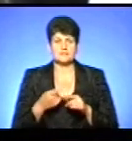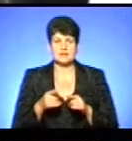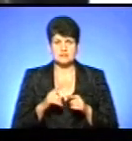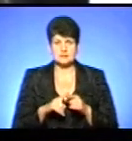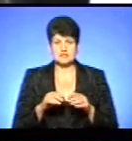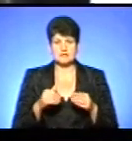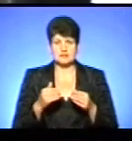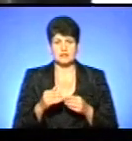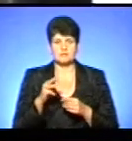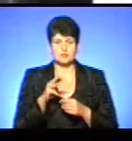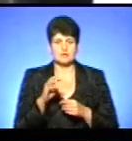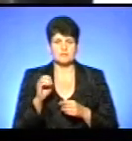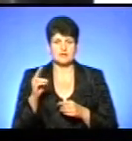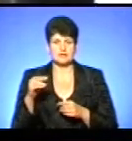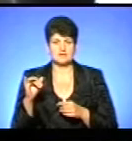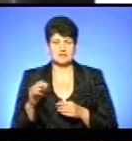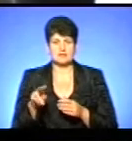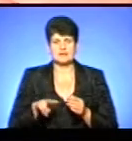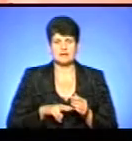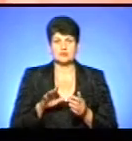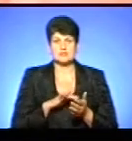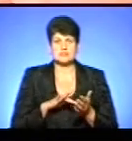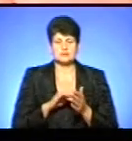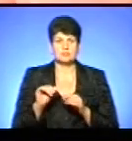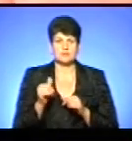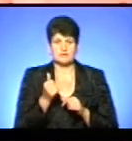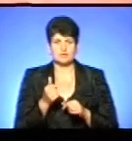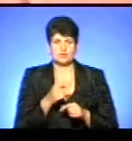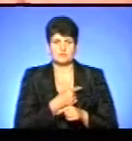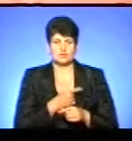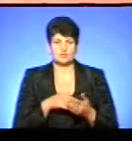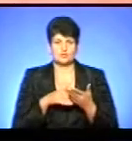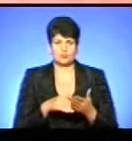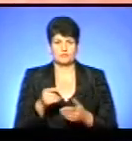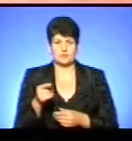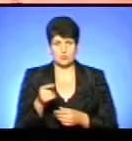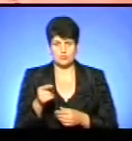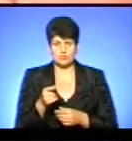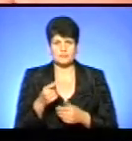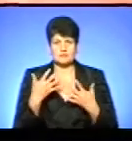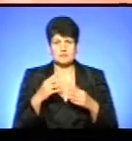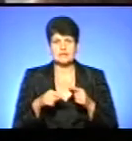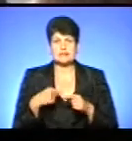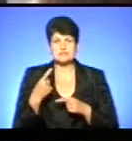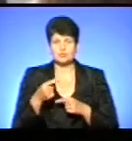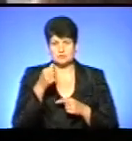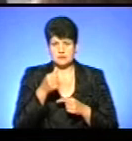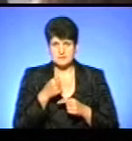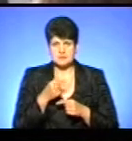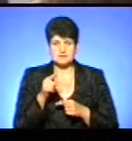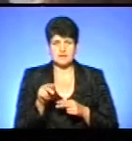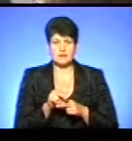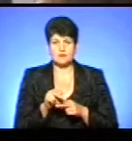наводить Микола Медвідь, директор Центру первинної медико-санітарної допомоги у Тернополі. І вже з наступного місяця за їх